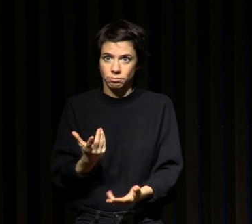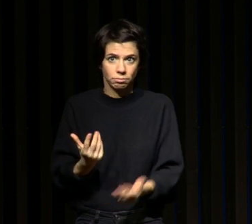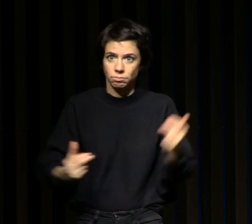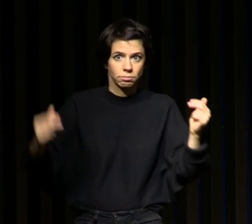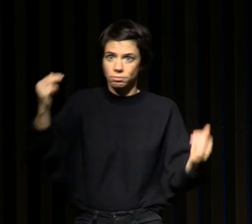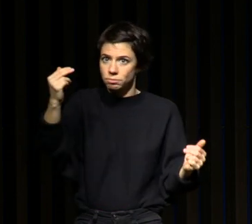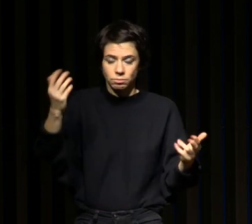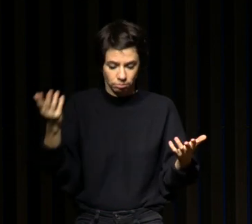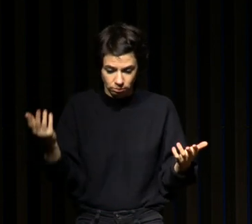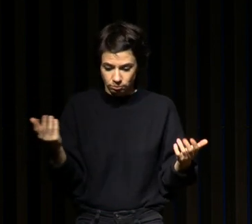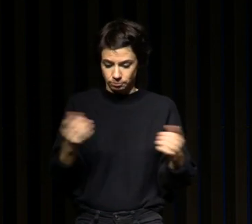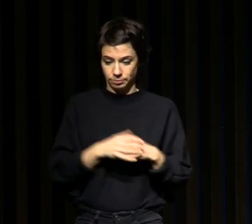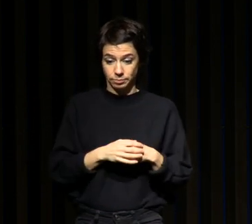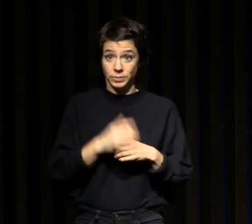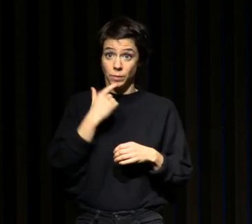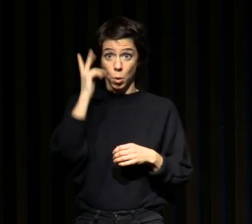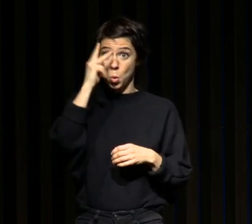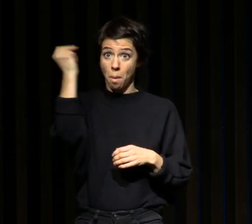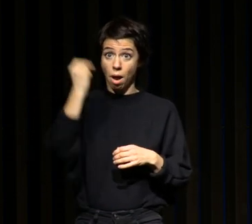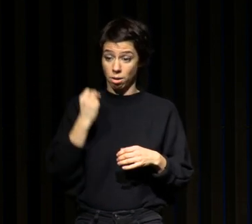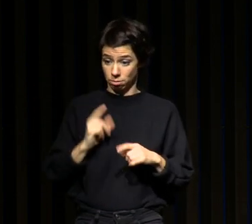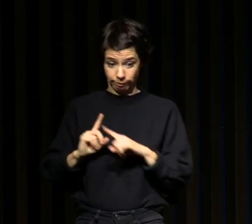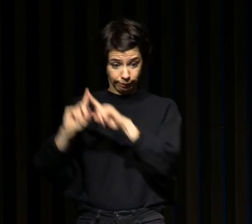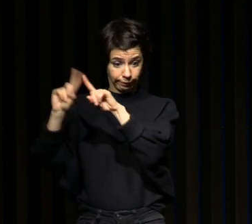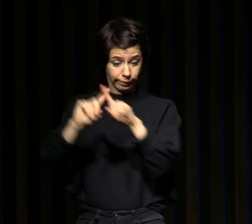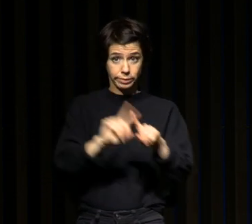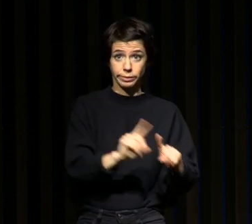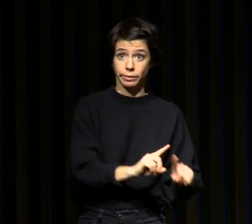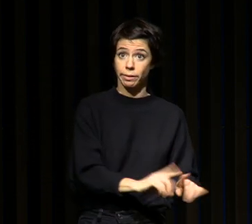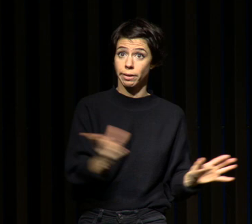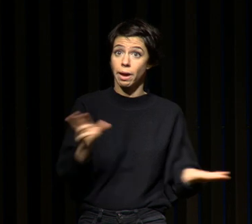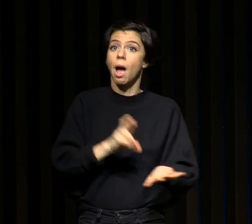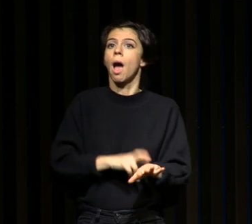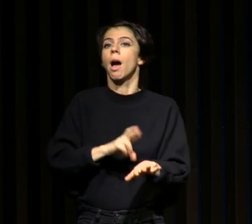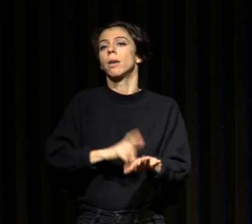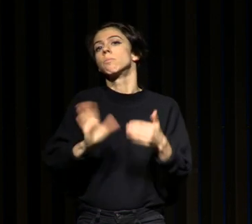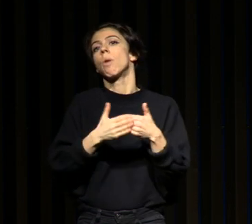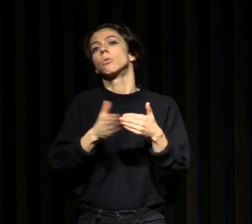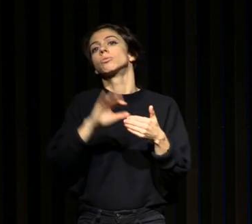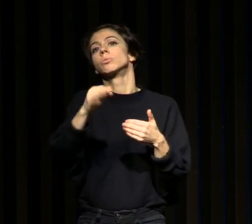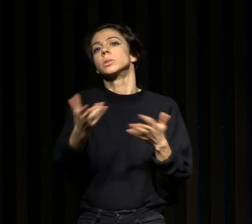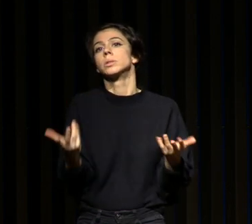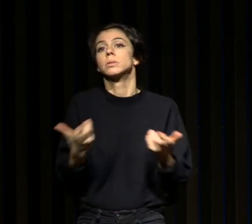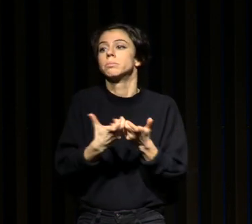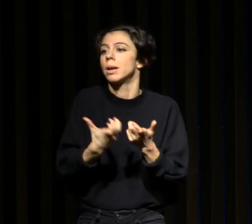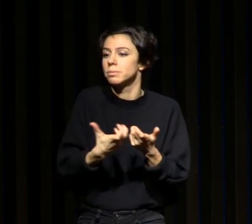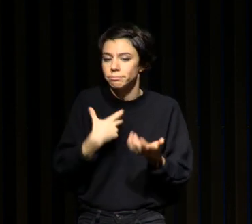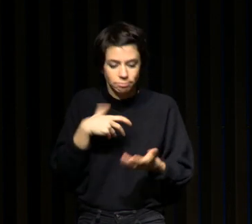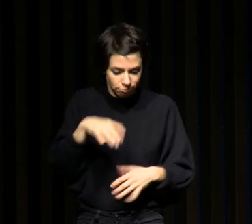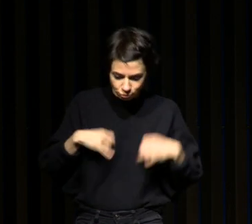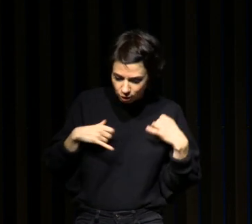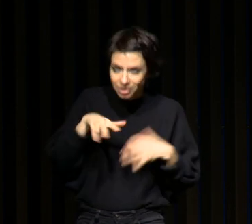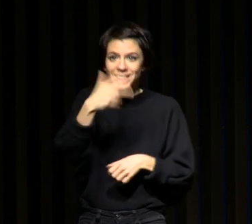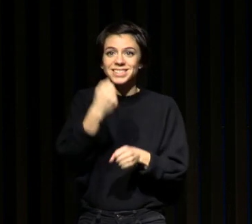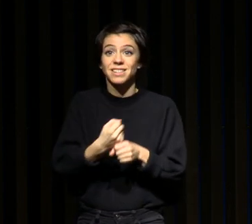entre les humains qui peuvent vivre à peu près sur un rythme identique, puisque à 13 ans, va être amené à aller à l